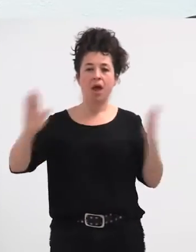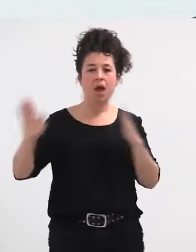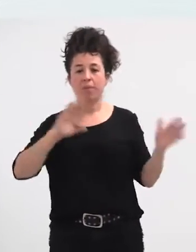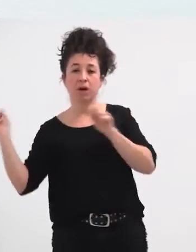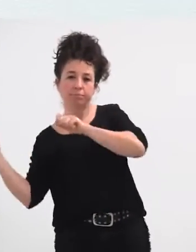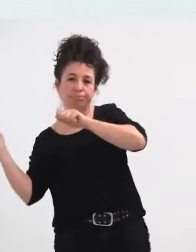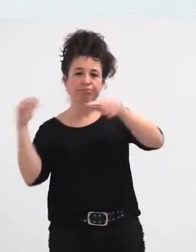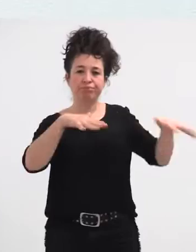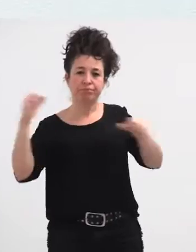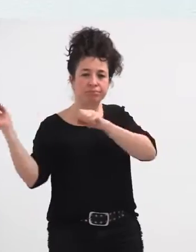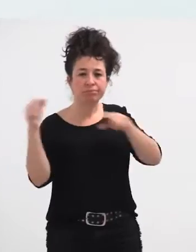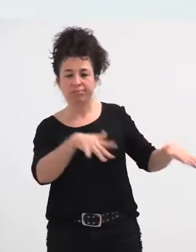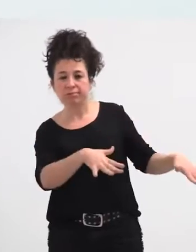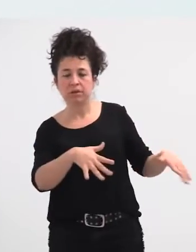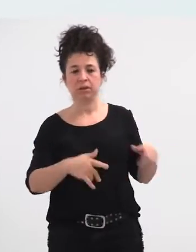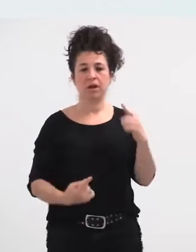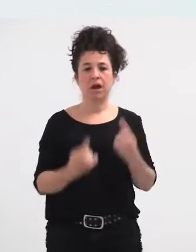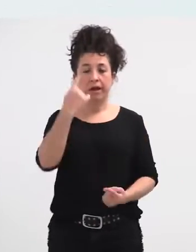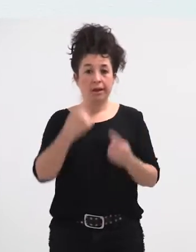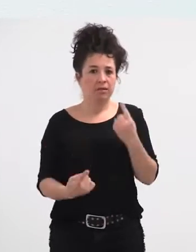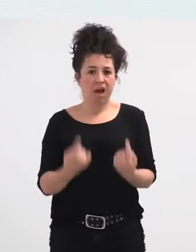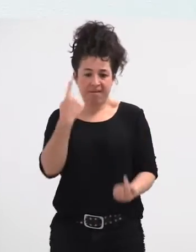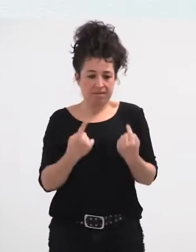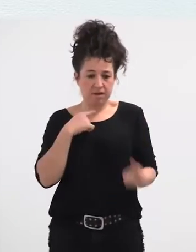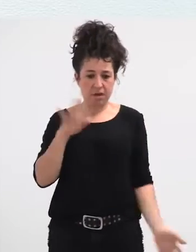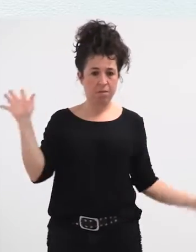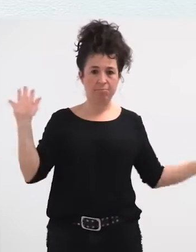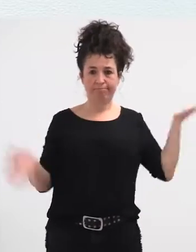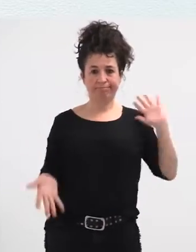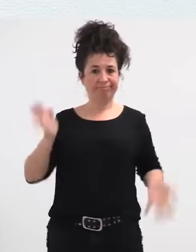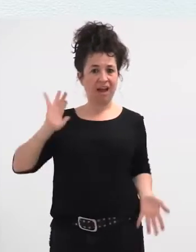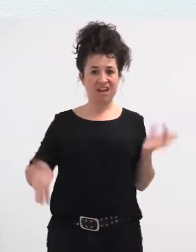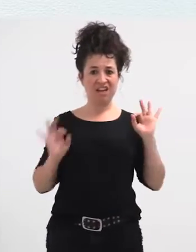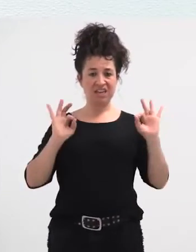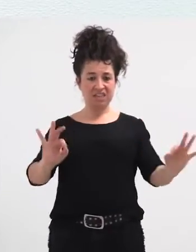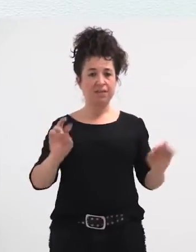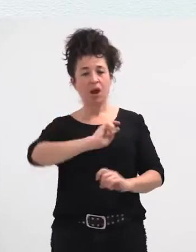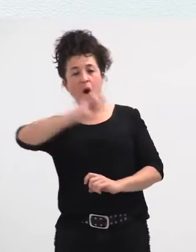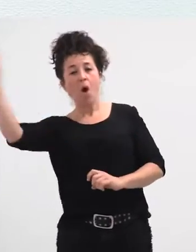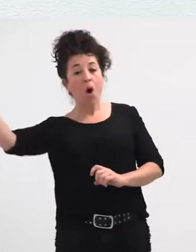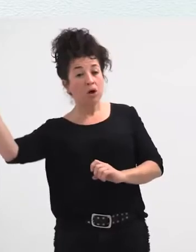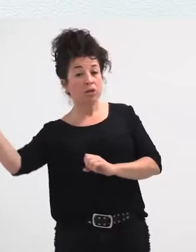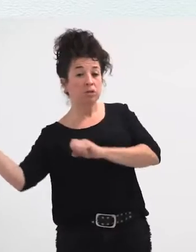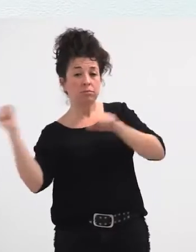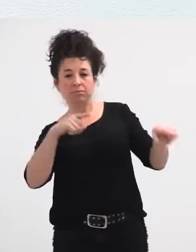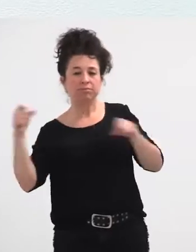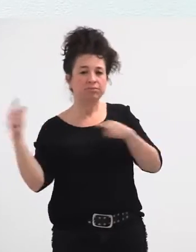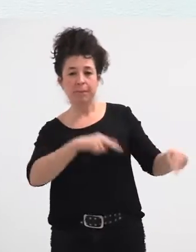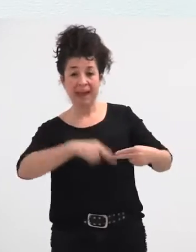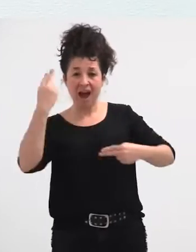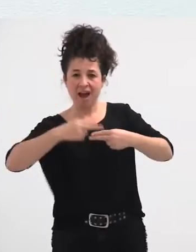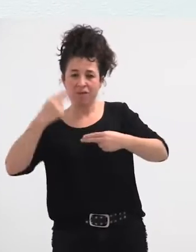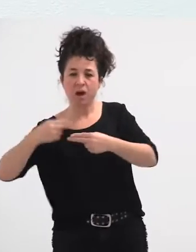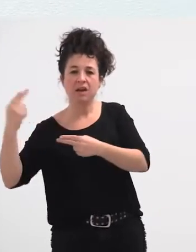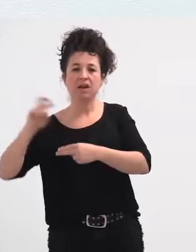huolde hoietako batzutan etorri dira, zeru eta lurraken etorri dira etorkinak, ez da? Baina beste huolde batzutan aduan etara, eta